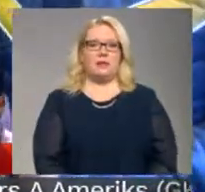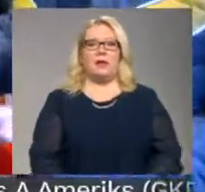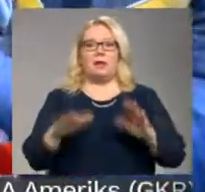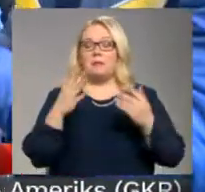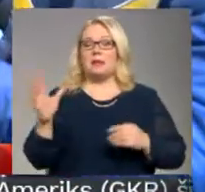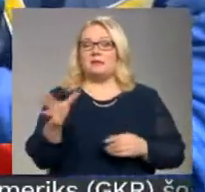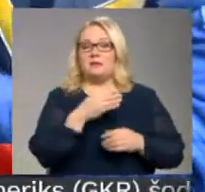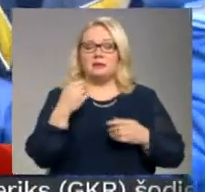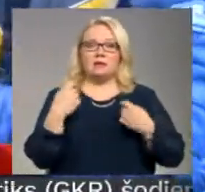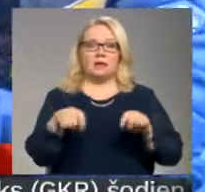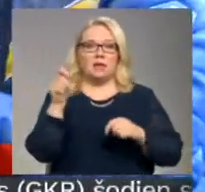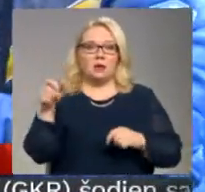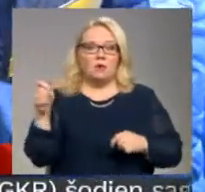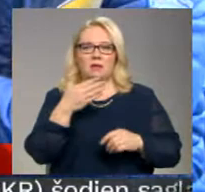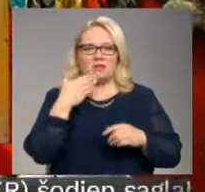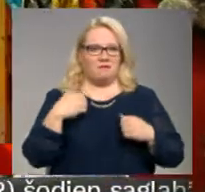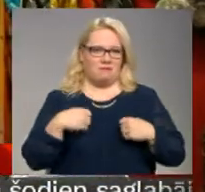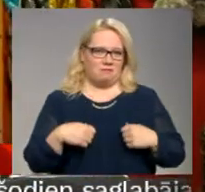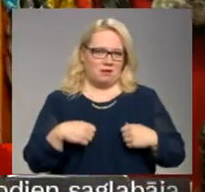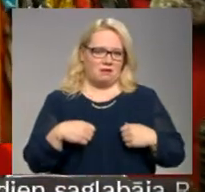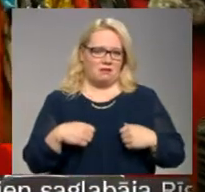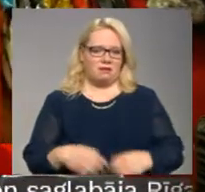Taču ne visa tirgotāji ir apmierināte.